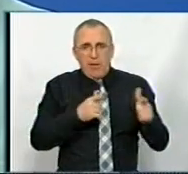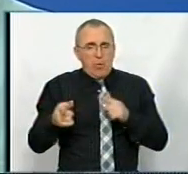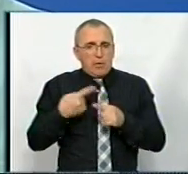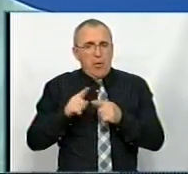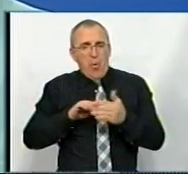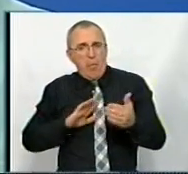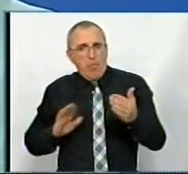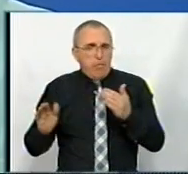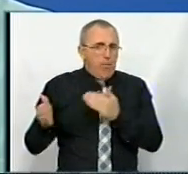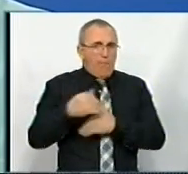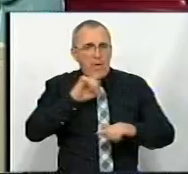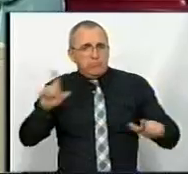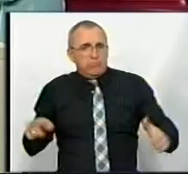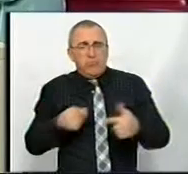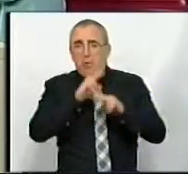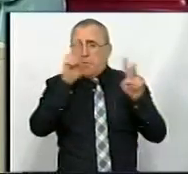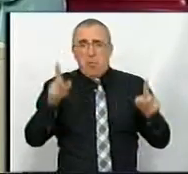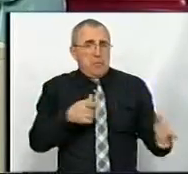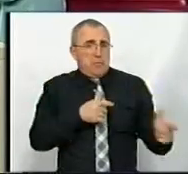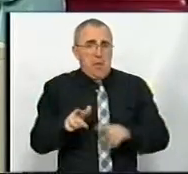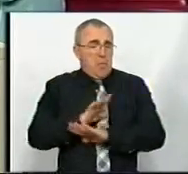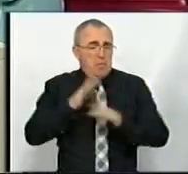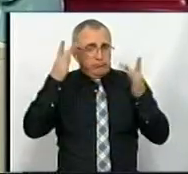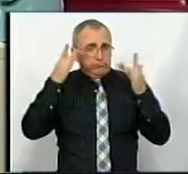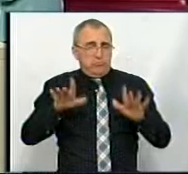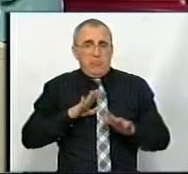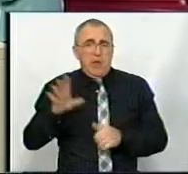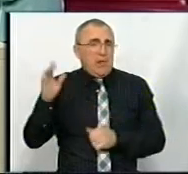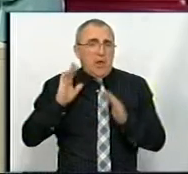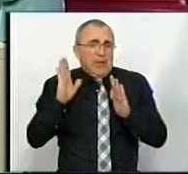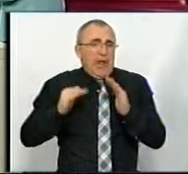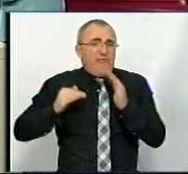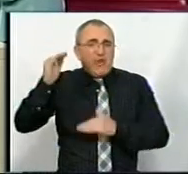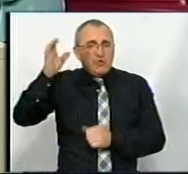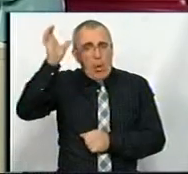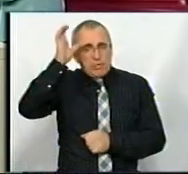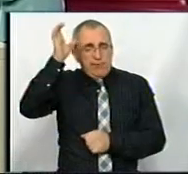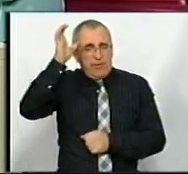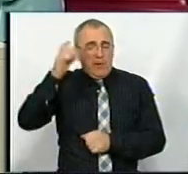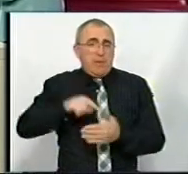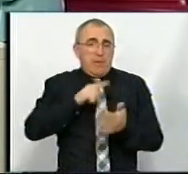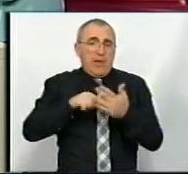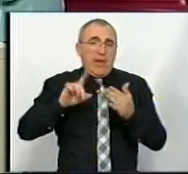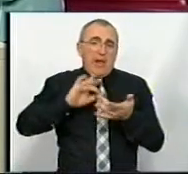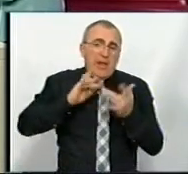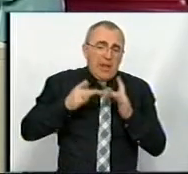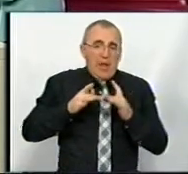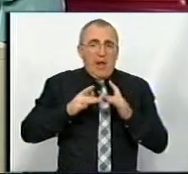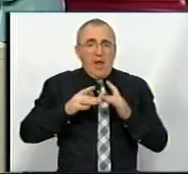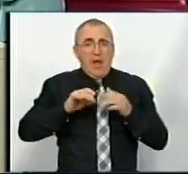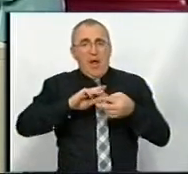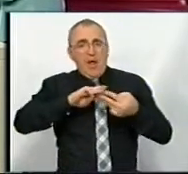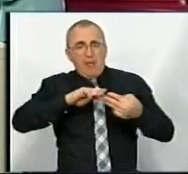формату дистанційки? Та ніхто не був готовий, тут не тільки вища освіта, питання інтернету, кабельних мереж,